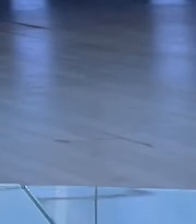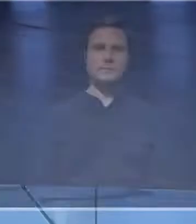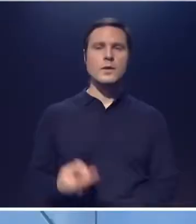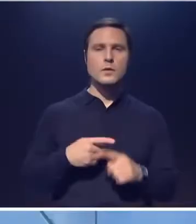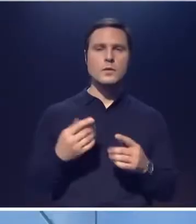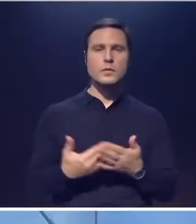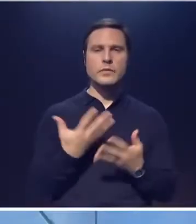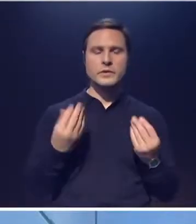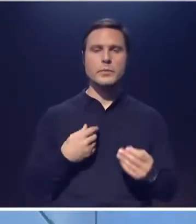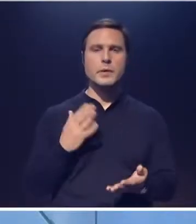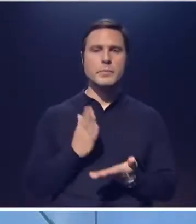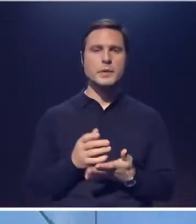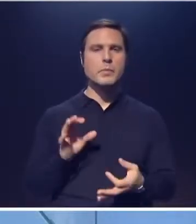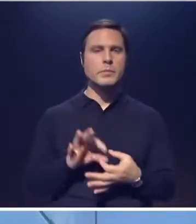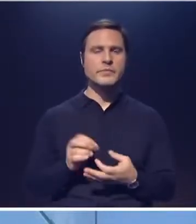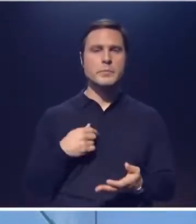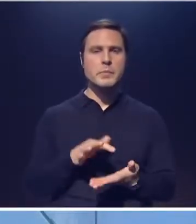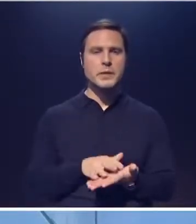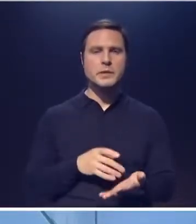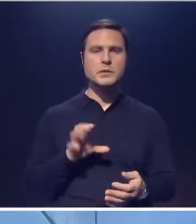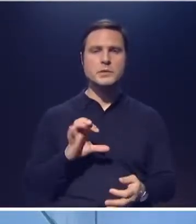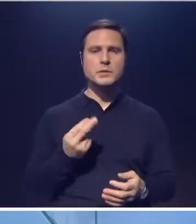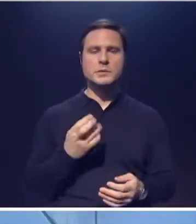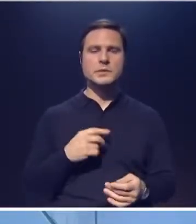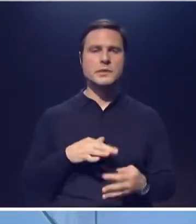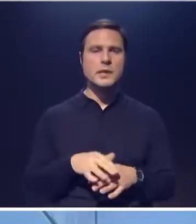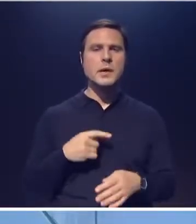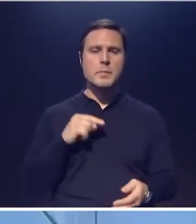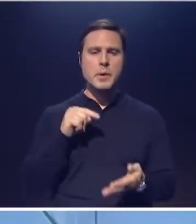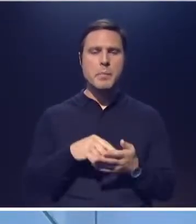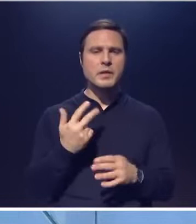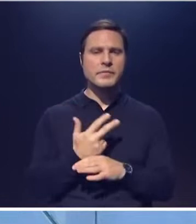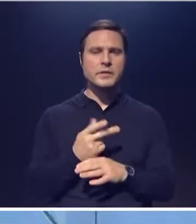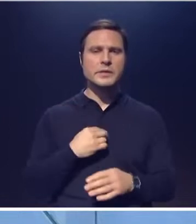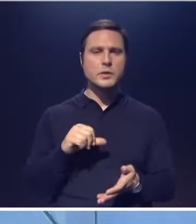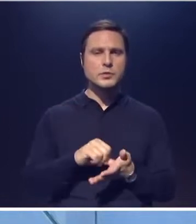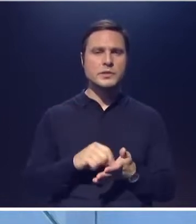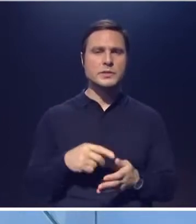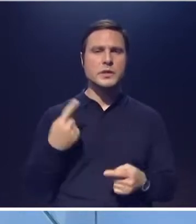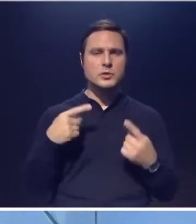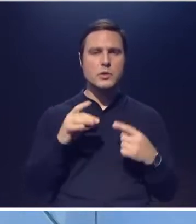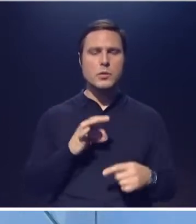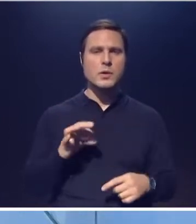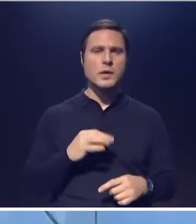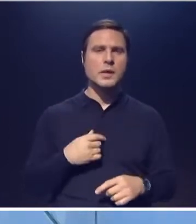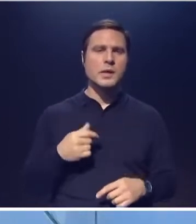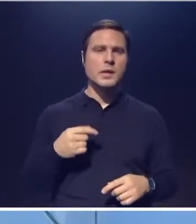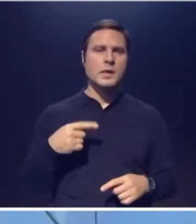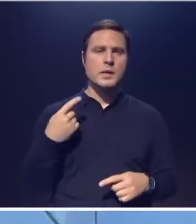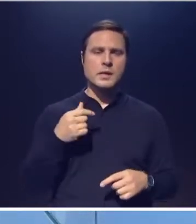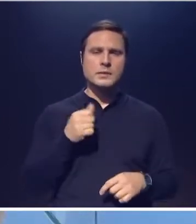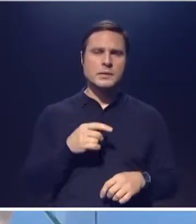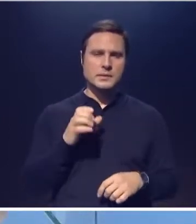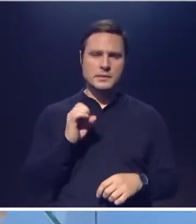Это новый день, прямой эфир мы продолжаем. В соцсети попало и видео, где участник известного шоу об экстрасенсах якобы изгоняет из